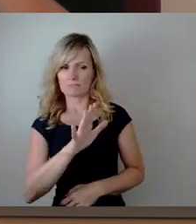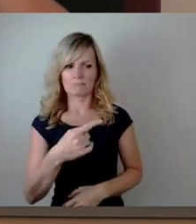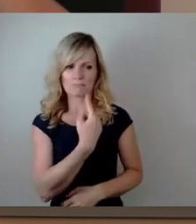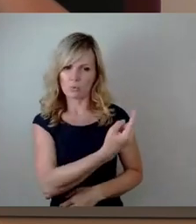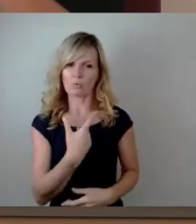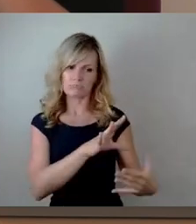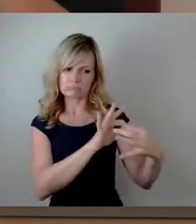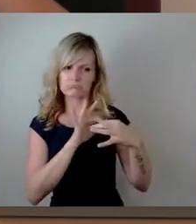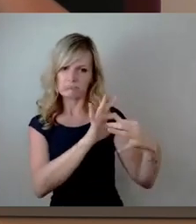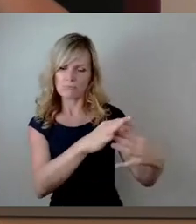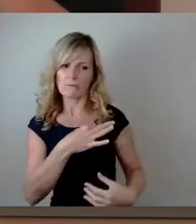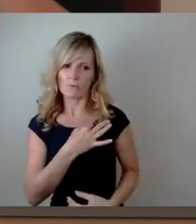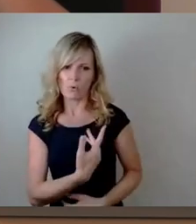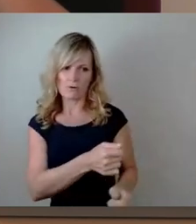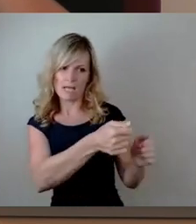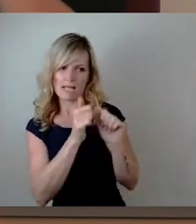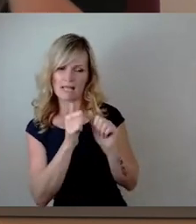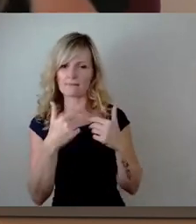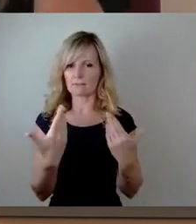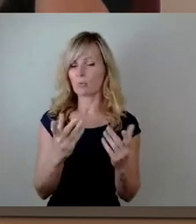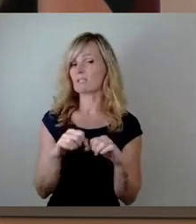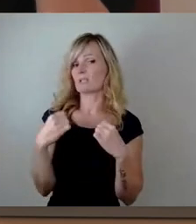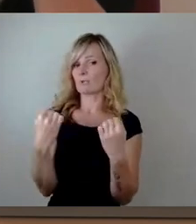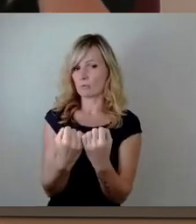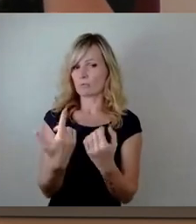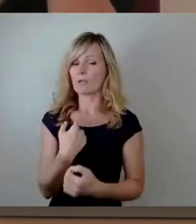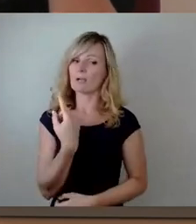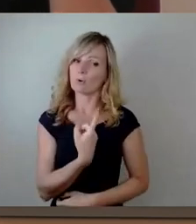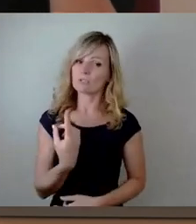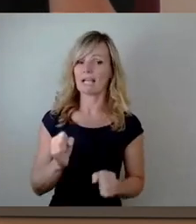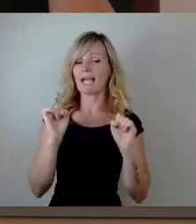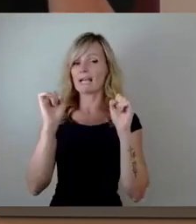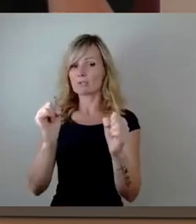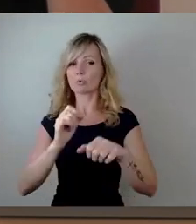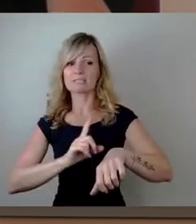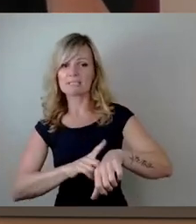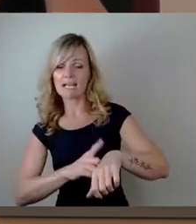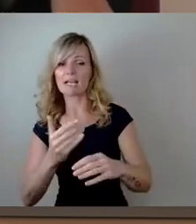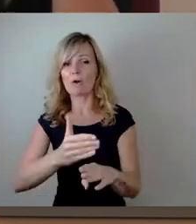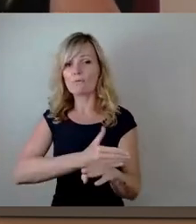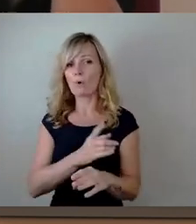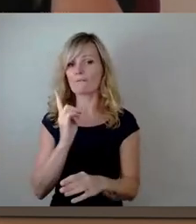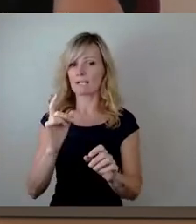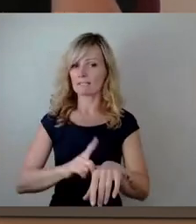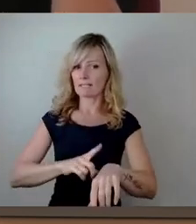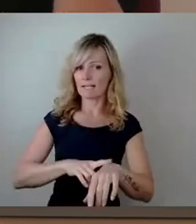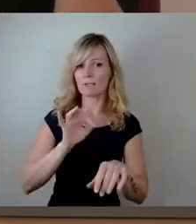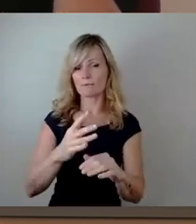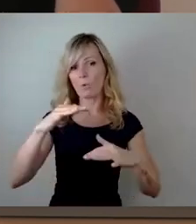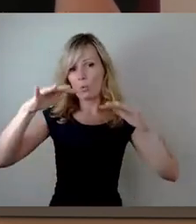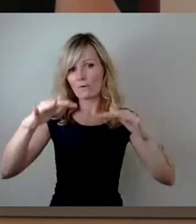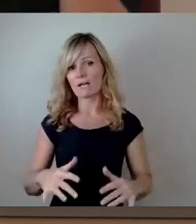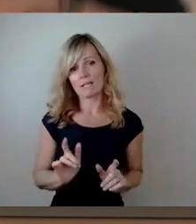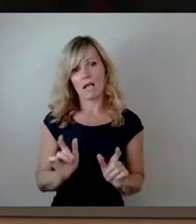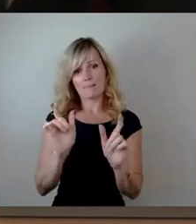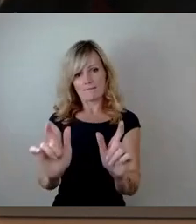dass es uns nutzt. In der Situation, unsere Reaktionszeiten, unsere Vorwarnzeiten für die Hochwasserabwehr etwas verbessert. Der